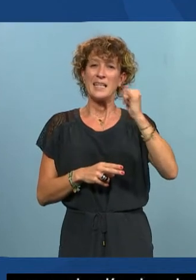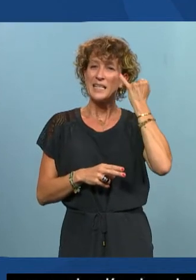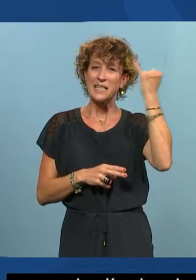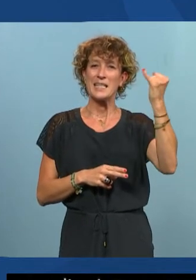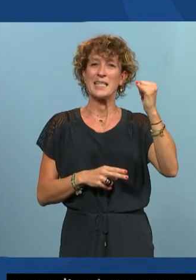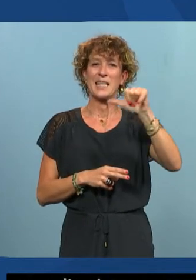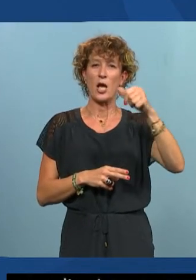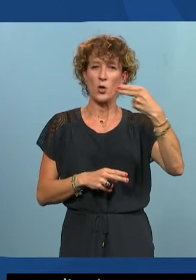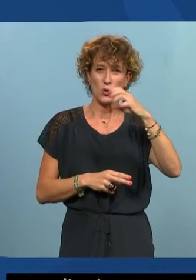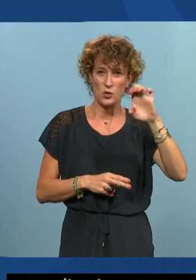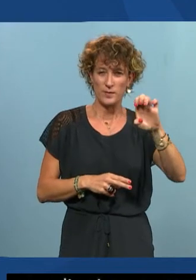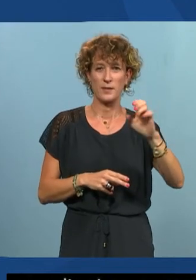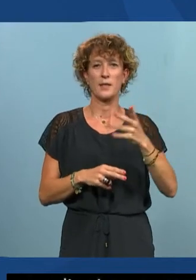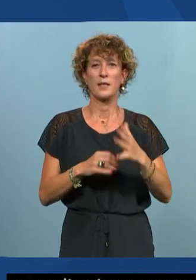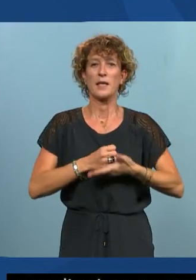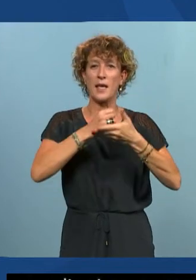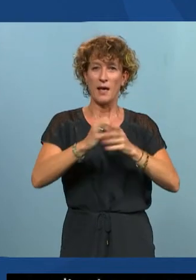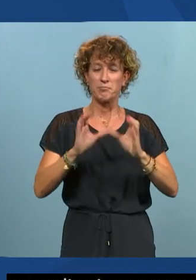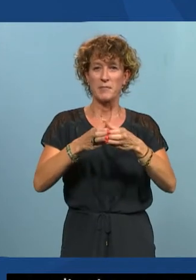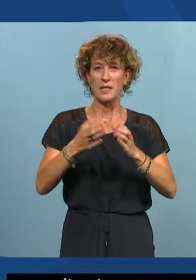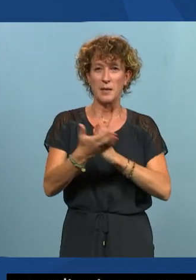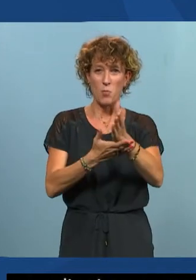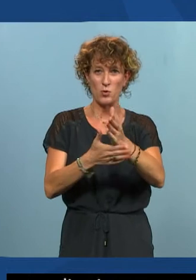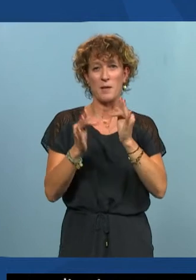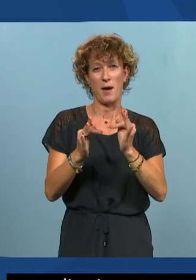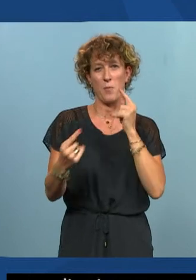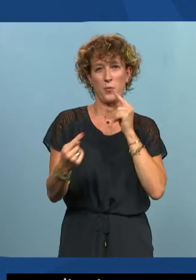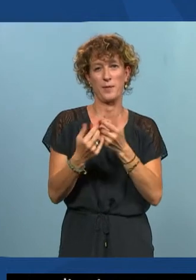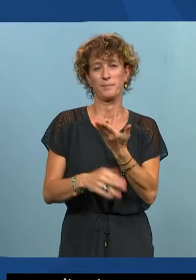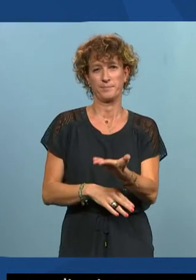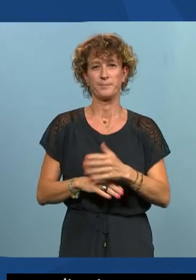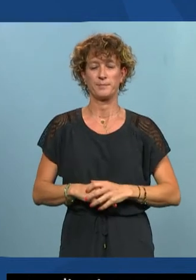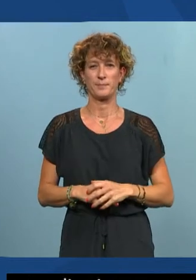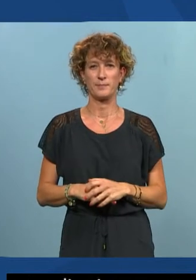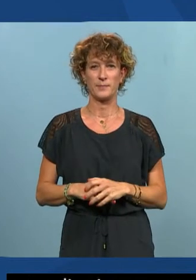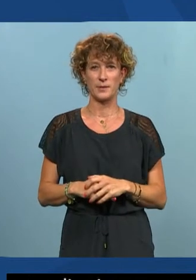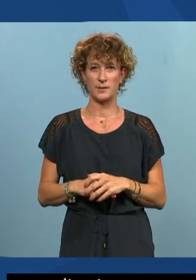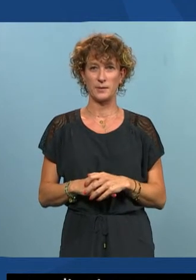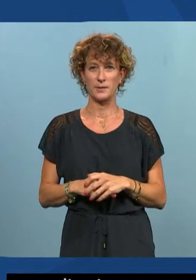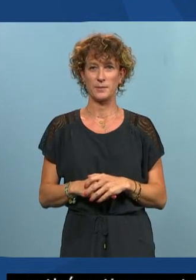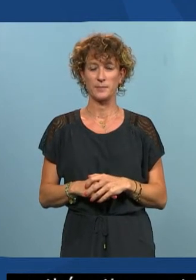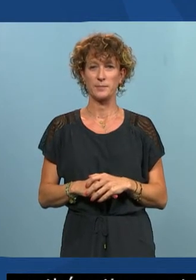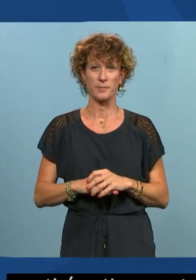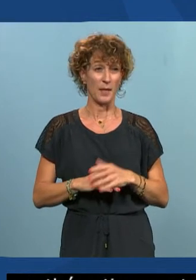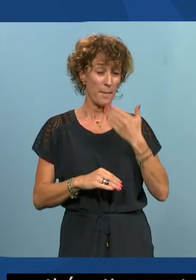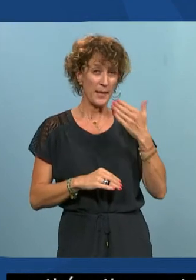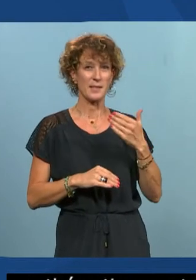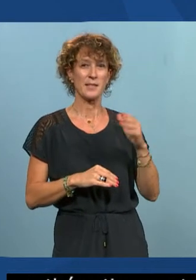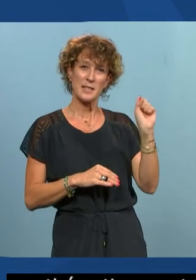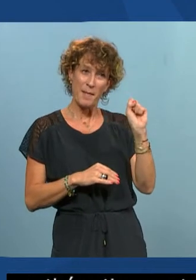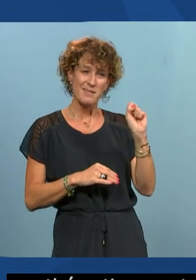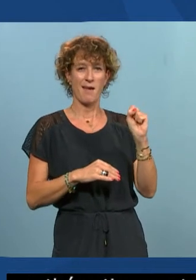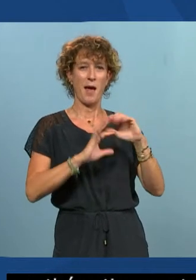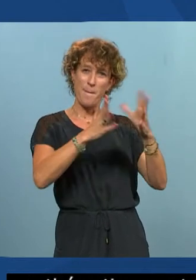équipes-projets à la prise en compte de ce sujet. Merci Sébastien. Bienvenue. Ainsi qu'à Emmanuel aussi.